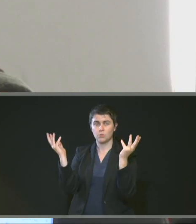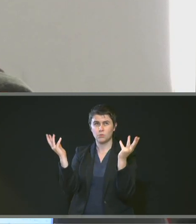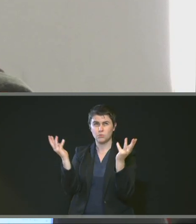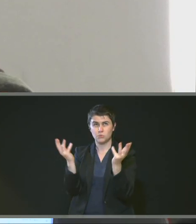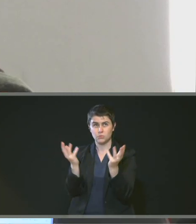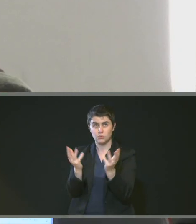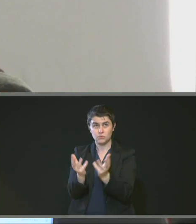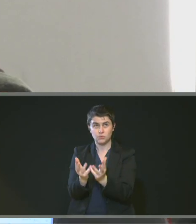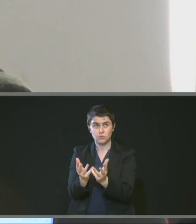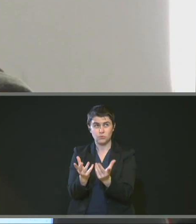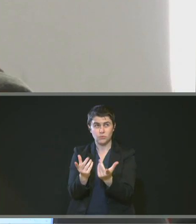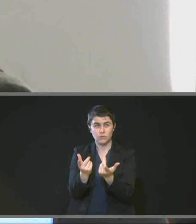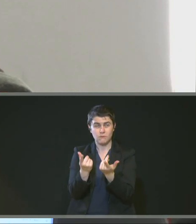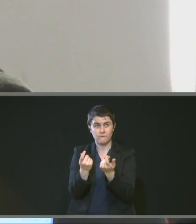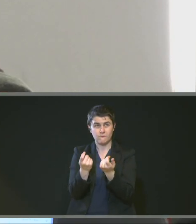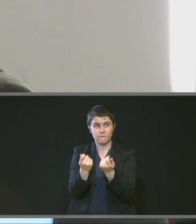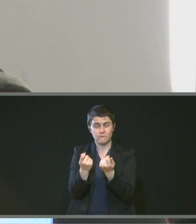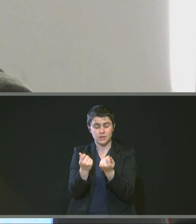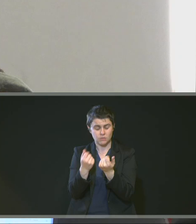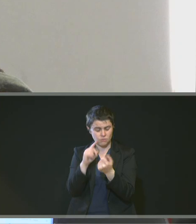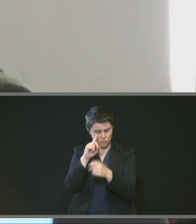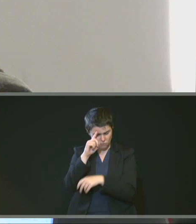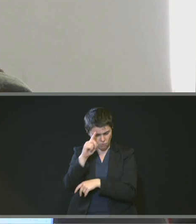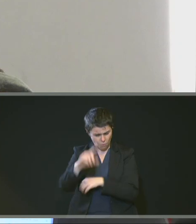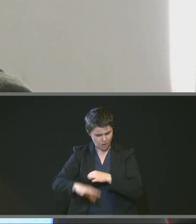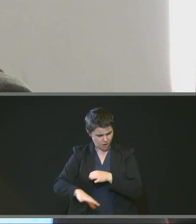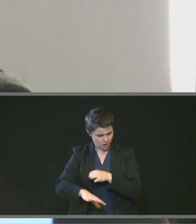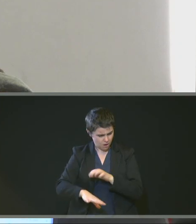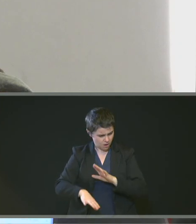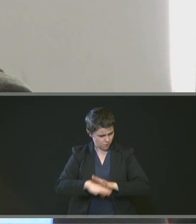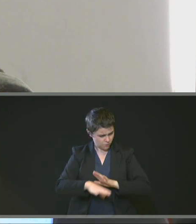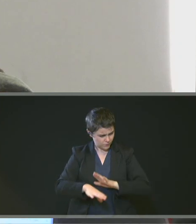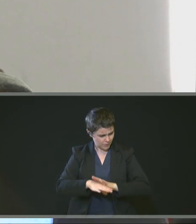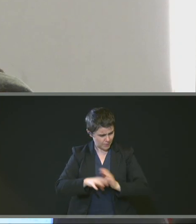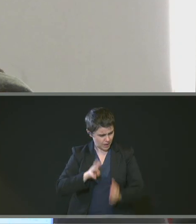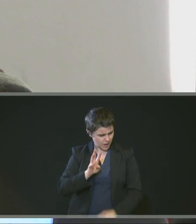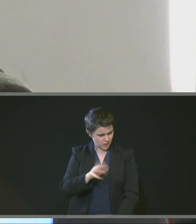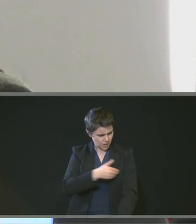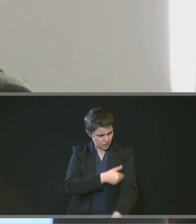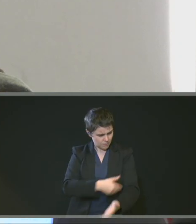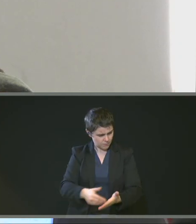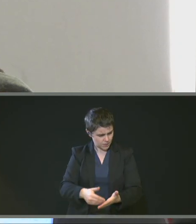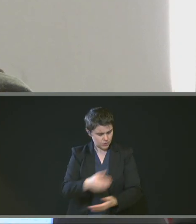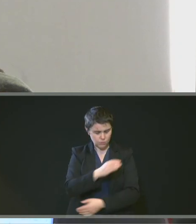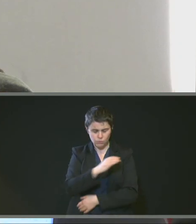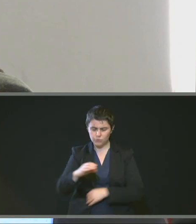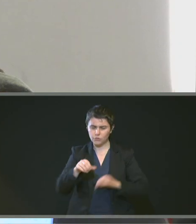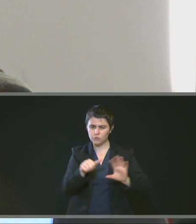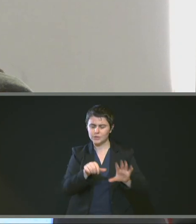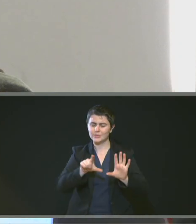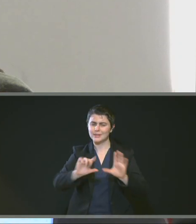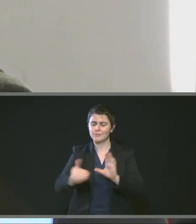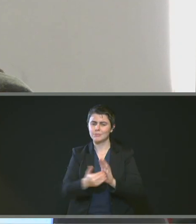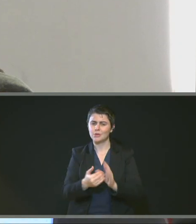marché qui, je crois, était au départ de 4 167 812